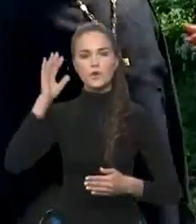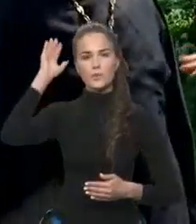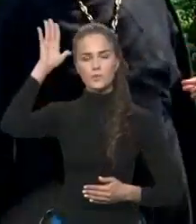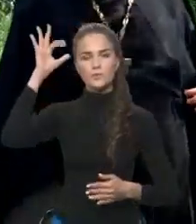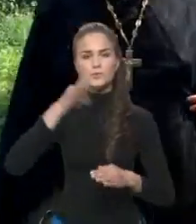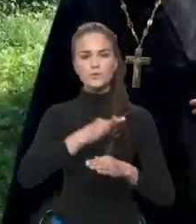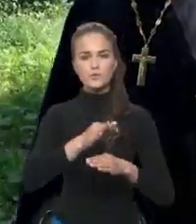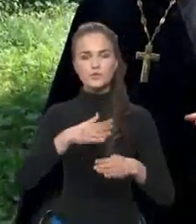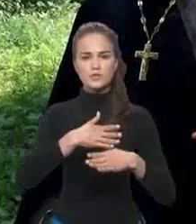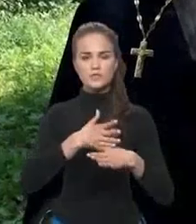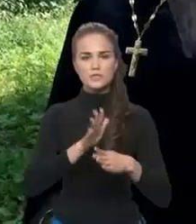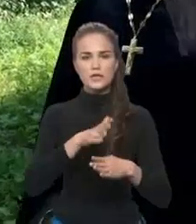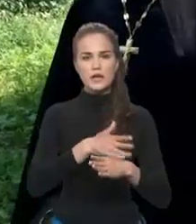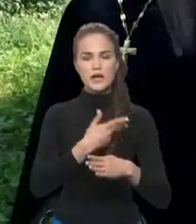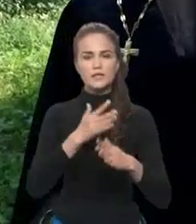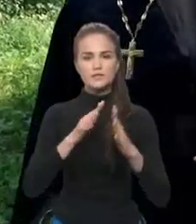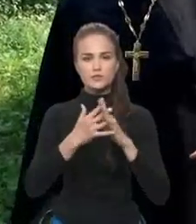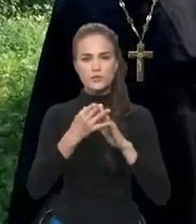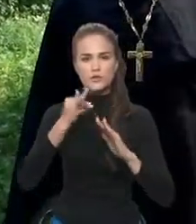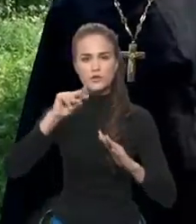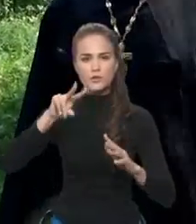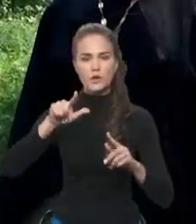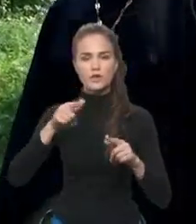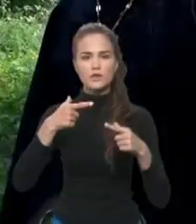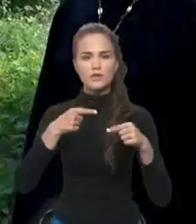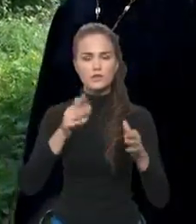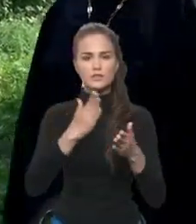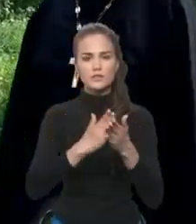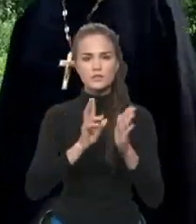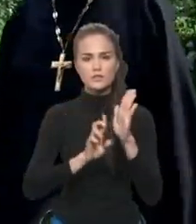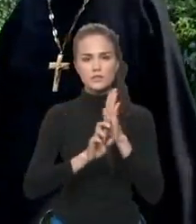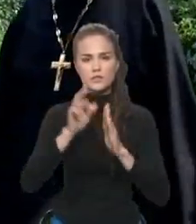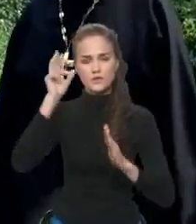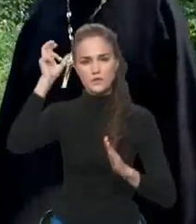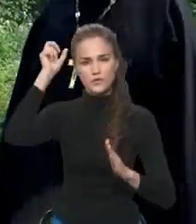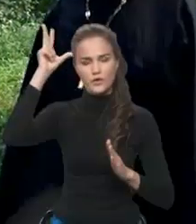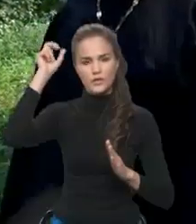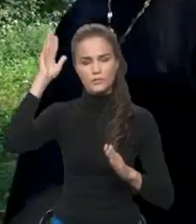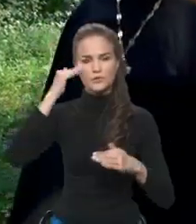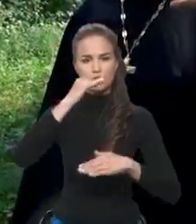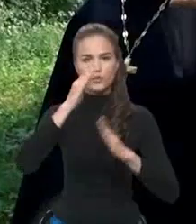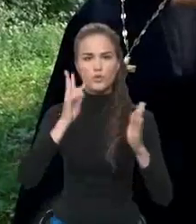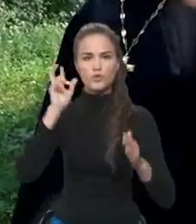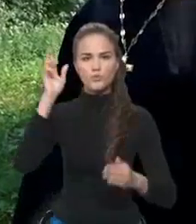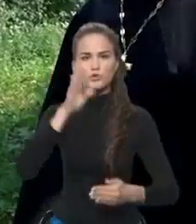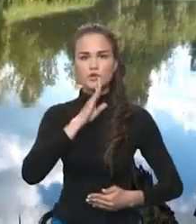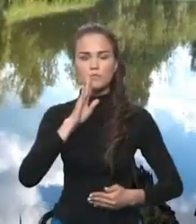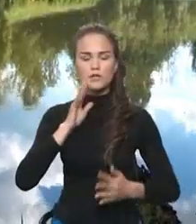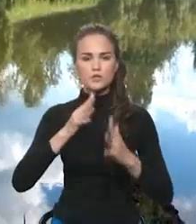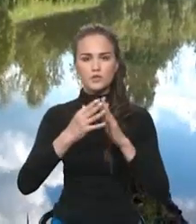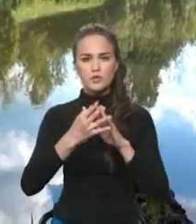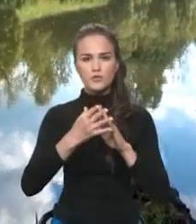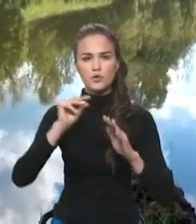Пруд, он разделяет село Илгань Где стоит церковь, храм Владимирской иконы Божьей Матери И деревню, деревню